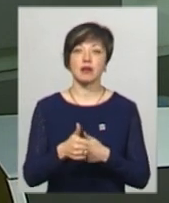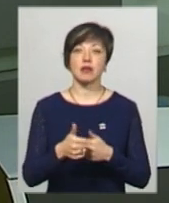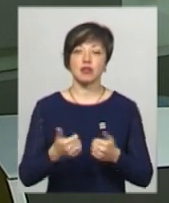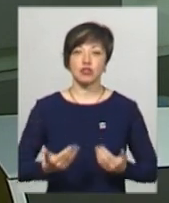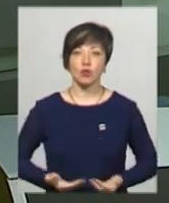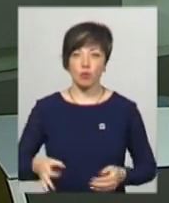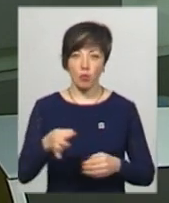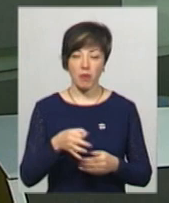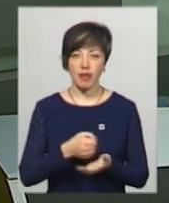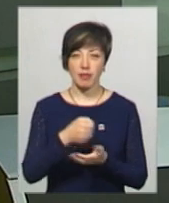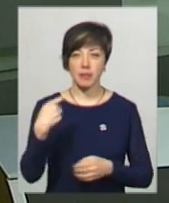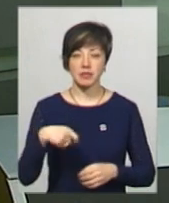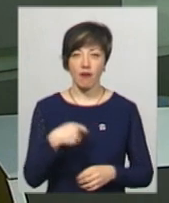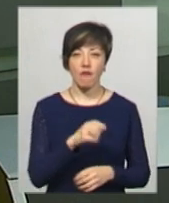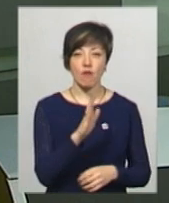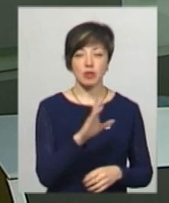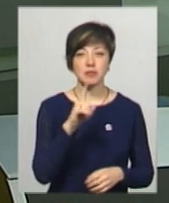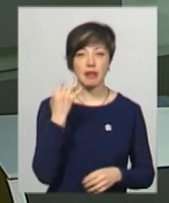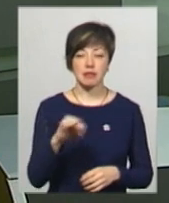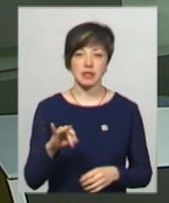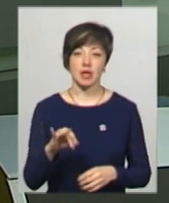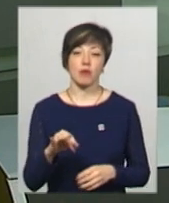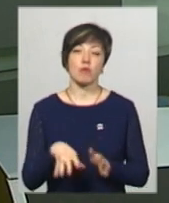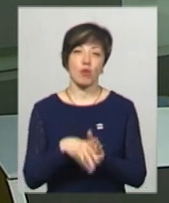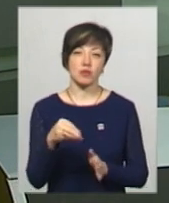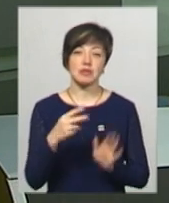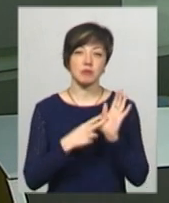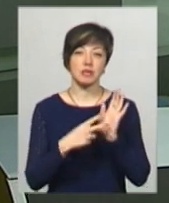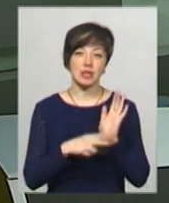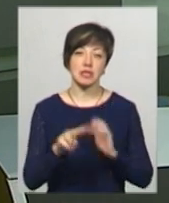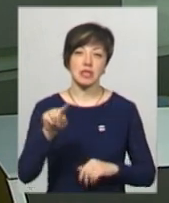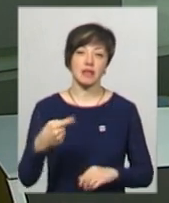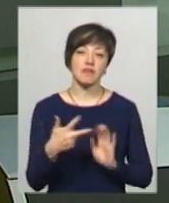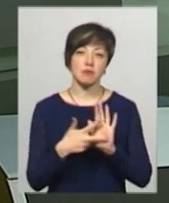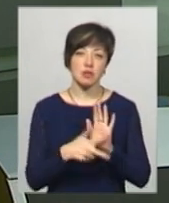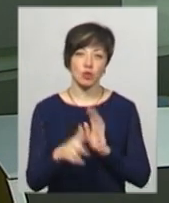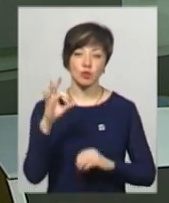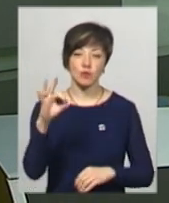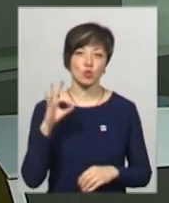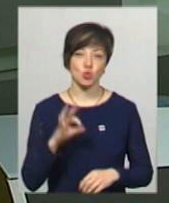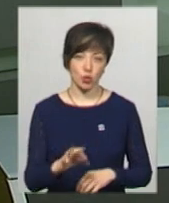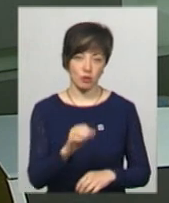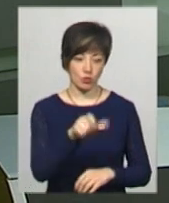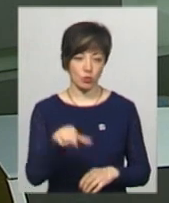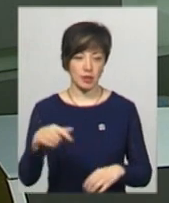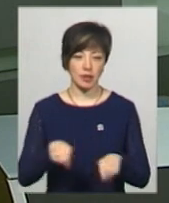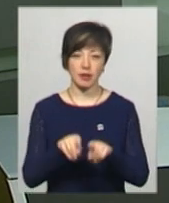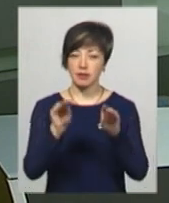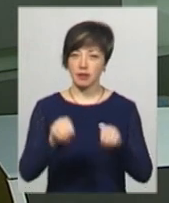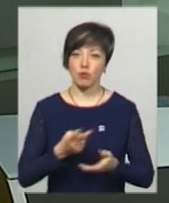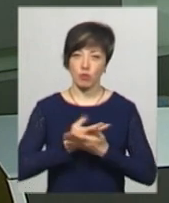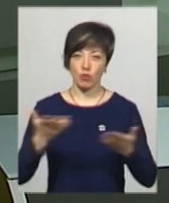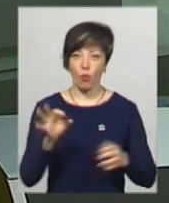області – кандидат президенти Володимир Зеленський. За нього проголосувало 70,80% виборців. Такі дані